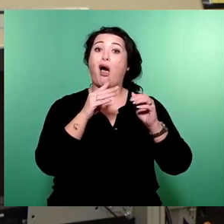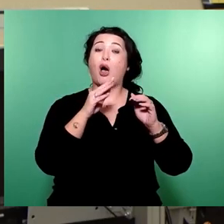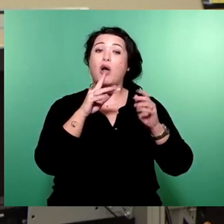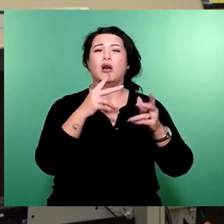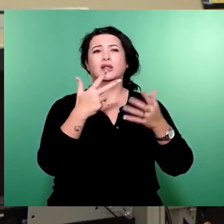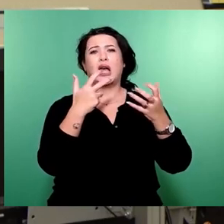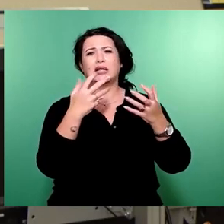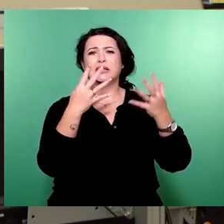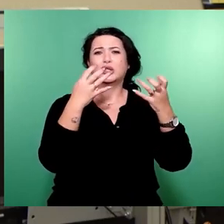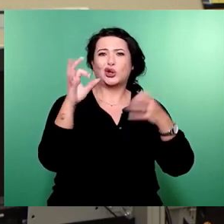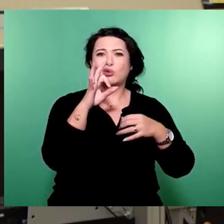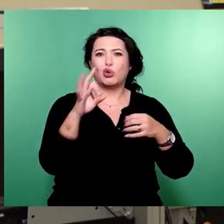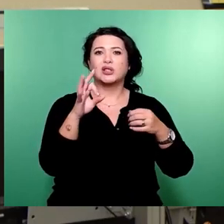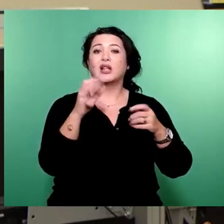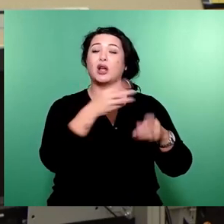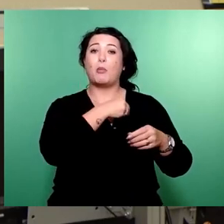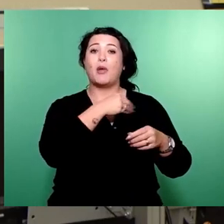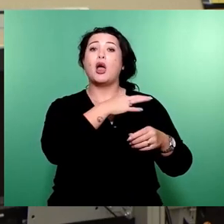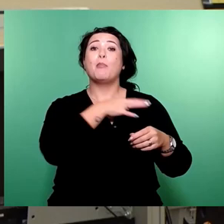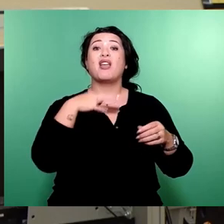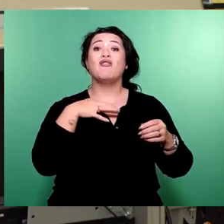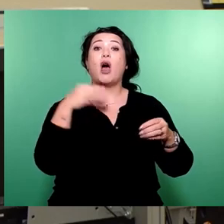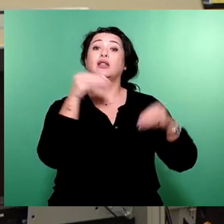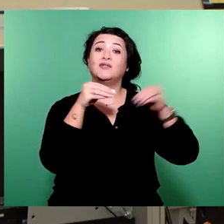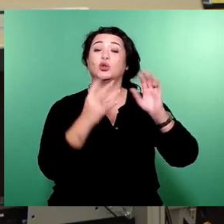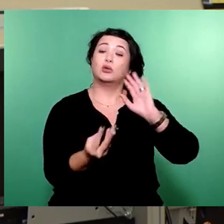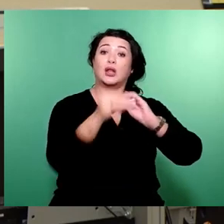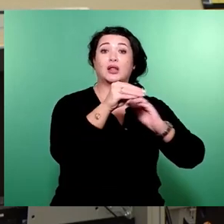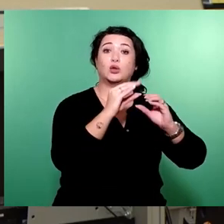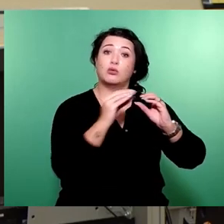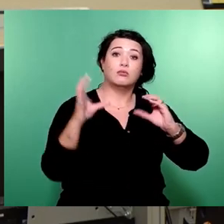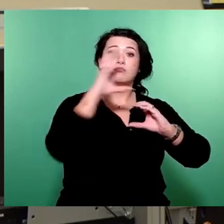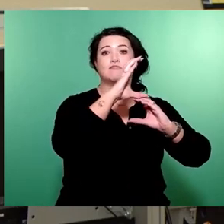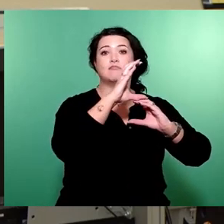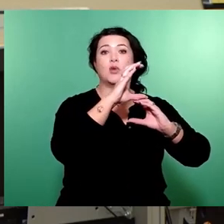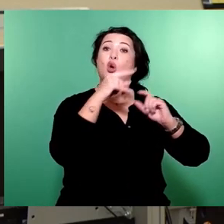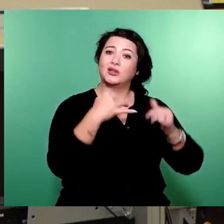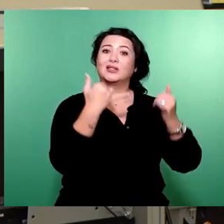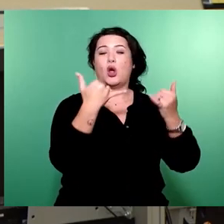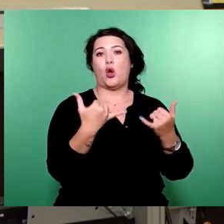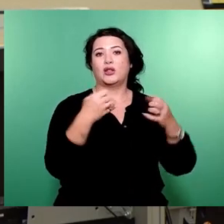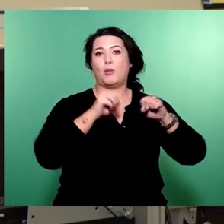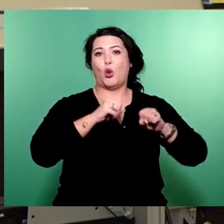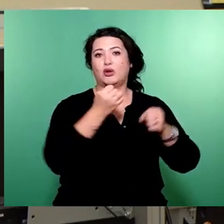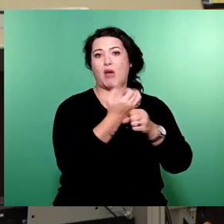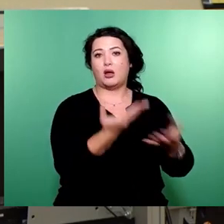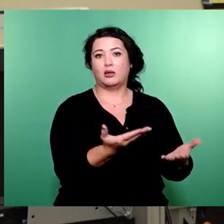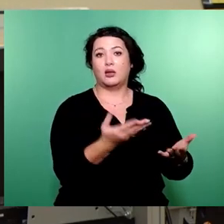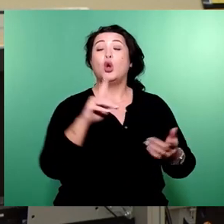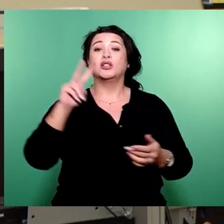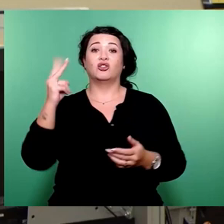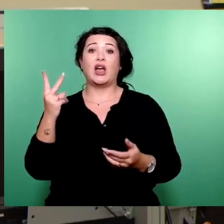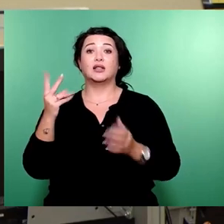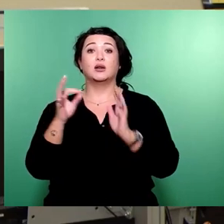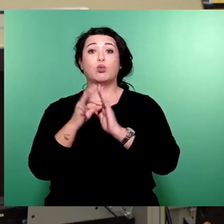90 Prozent, über eine Privatinvestition dann on top kommen. Und das machen wir mit unserem Beschluss heute möglich. Zweiter Punkt. Ja, wir merzen auch